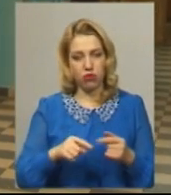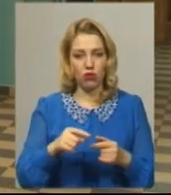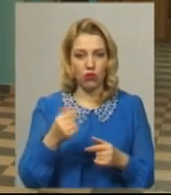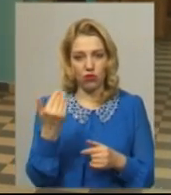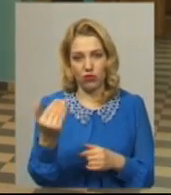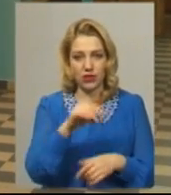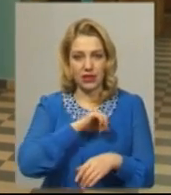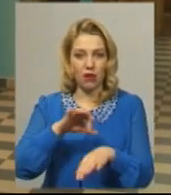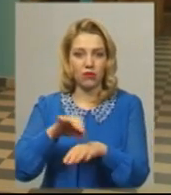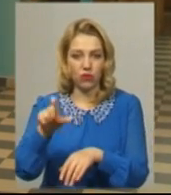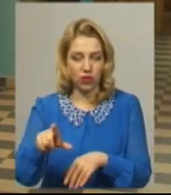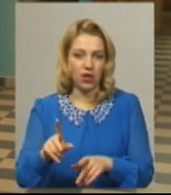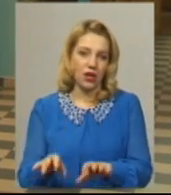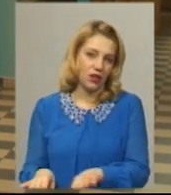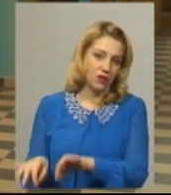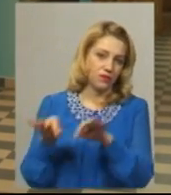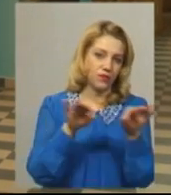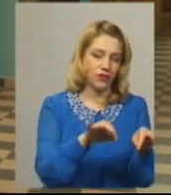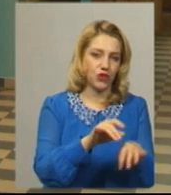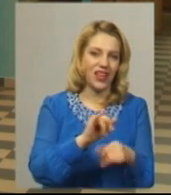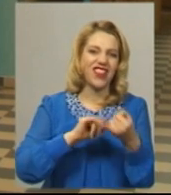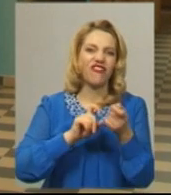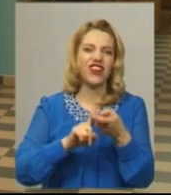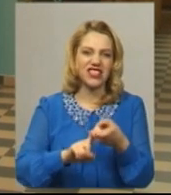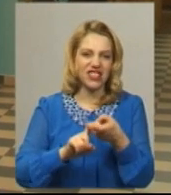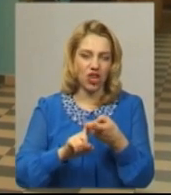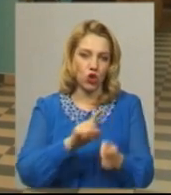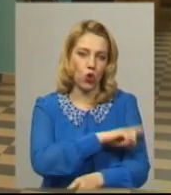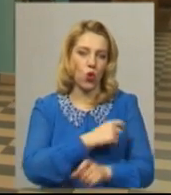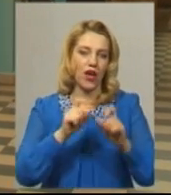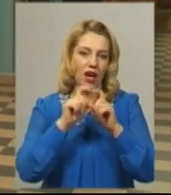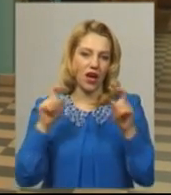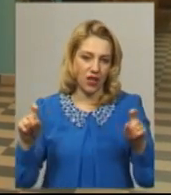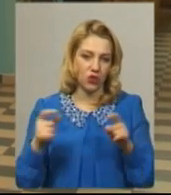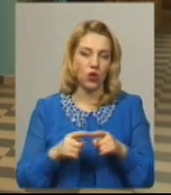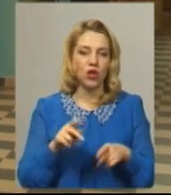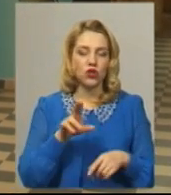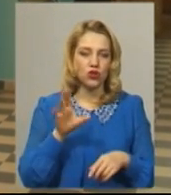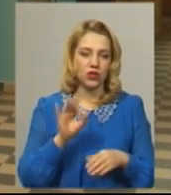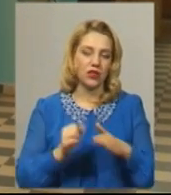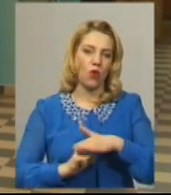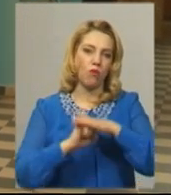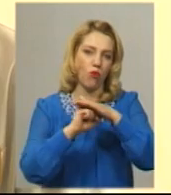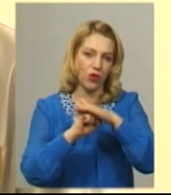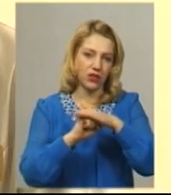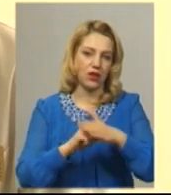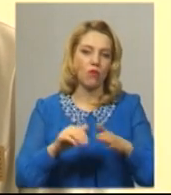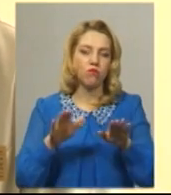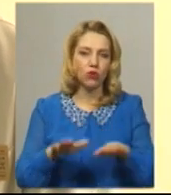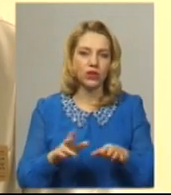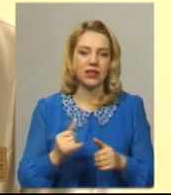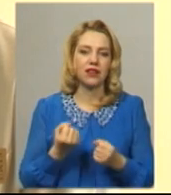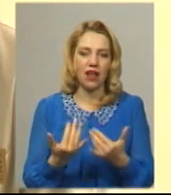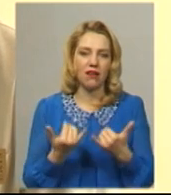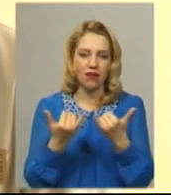транспортувати в інфекційну лікарню, яка є зараз опорним пунктом по лікуванню і діагностиці коронавірусної інфекції. Хірург